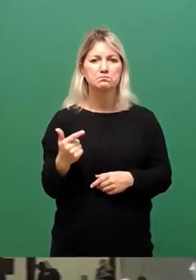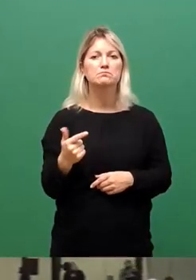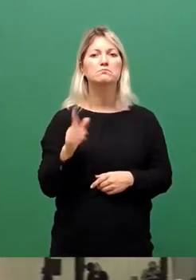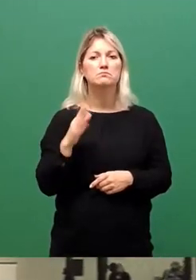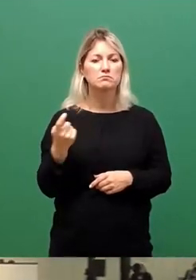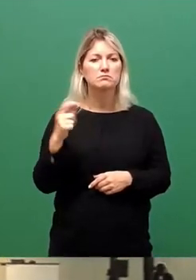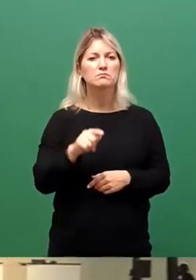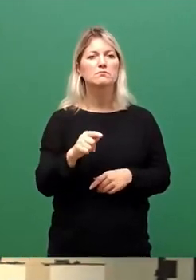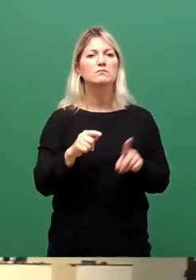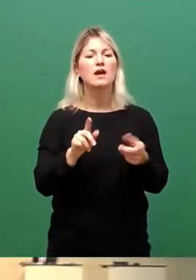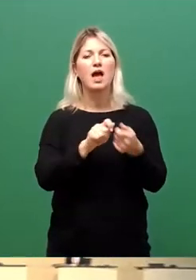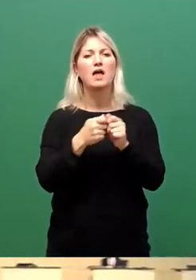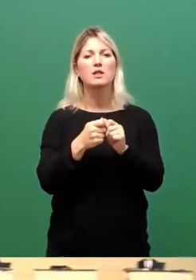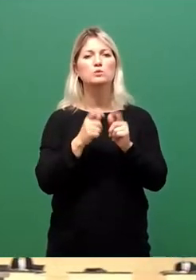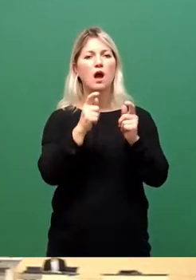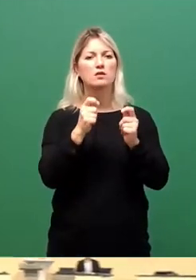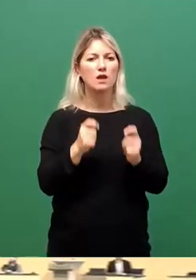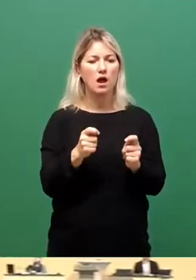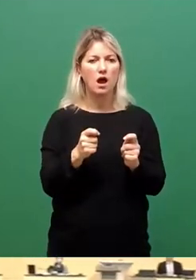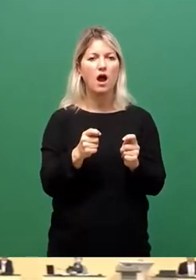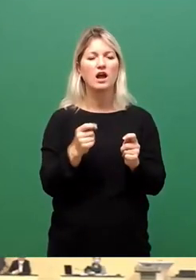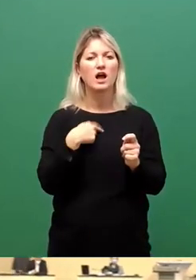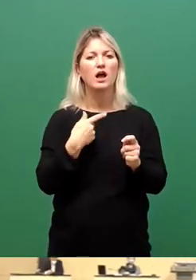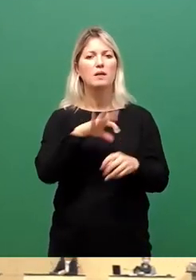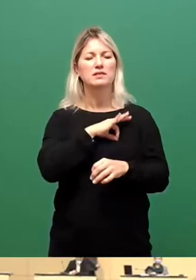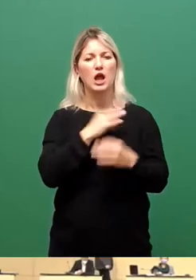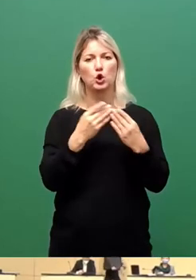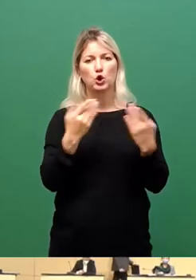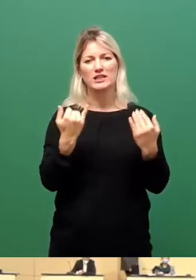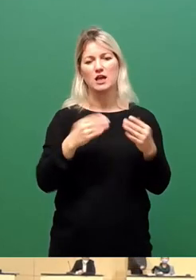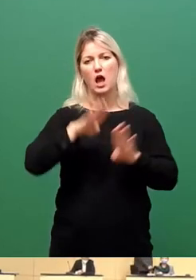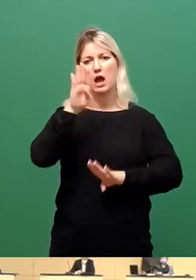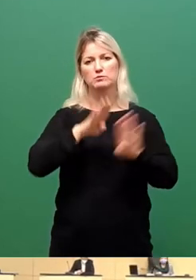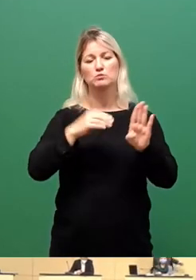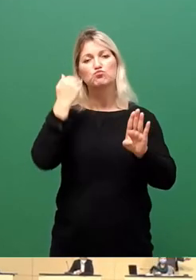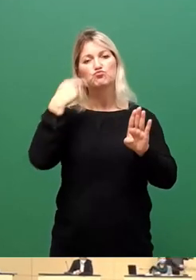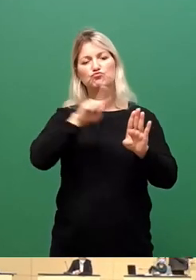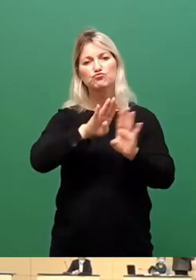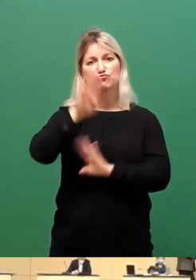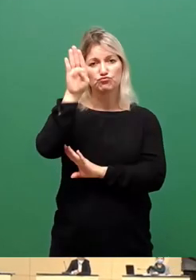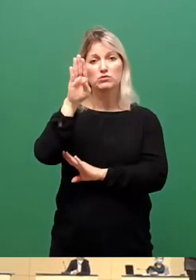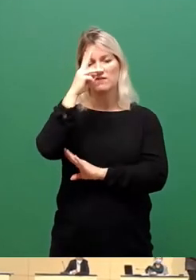Änderungsantrag der Grünen ab. Ich darf Sie um Ihr Handzeichen bitten, wenn Sie diesem die Zustimmung erteilen.